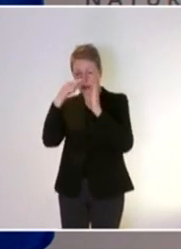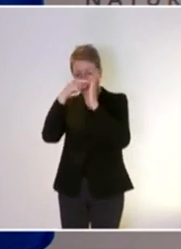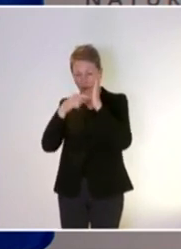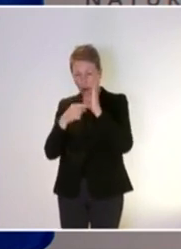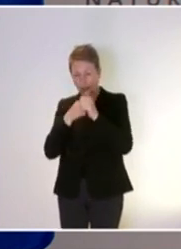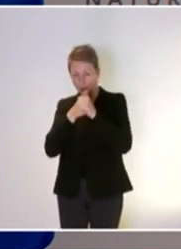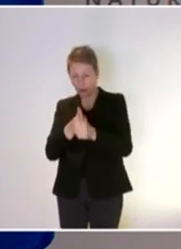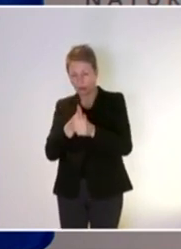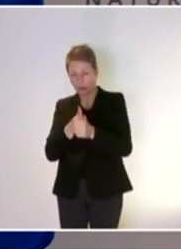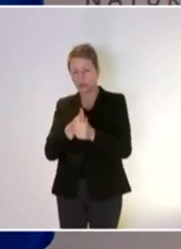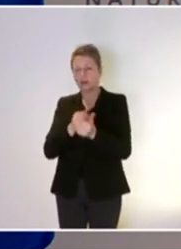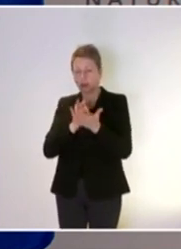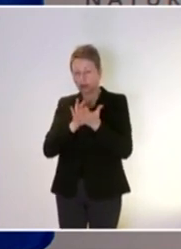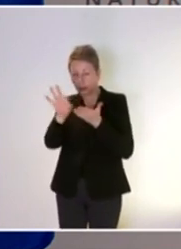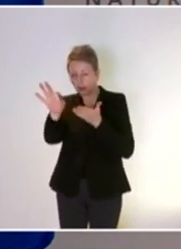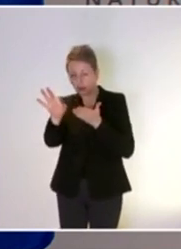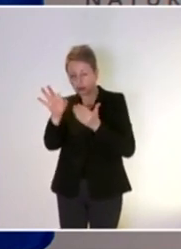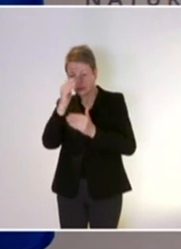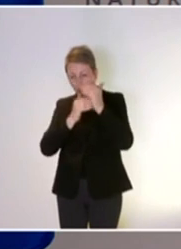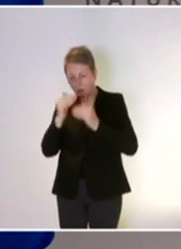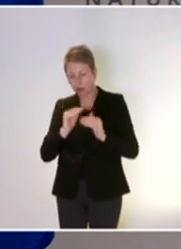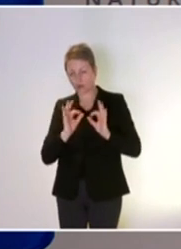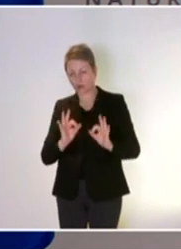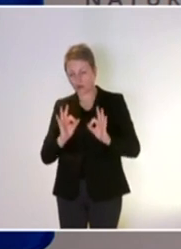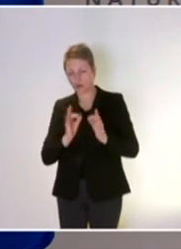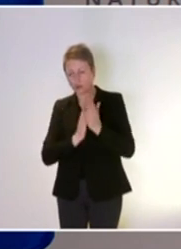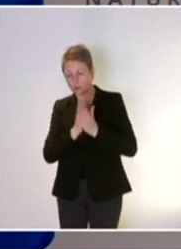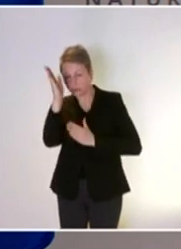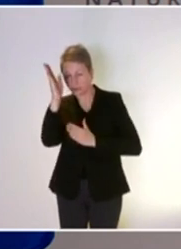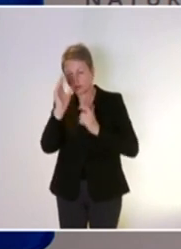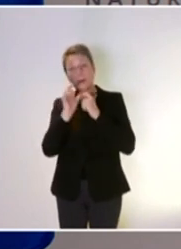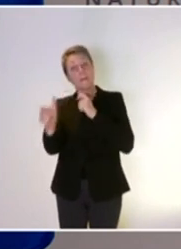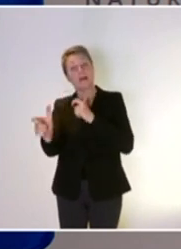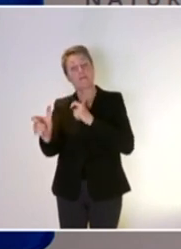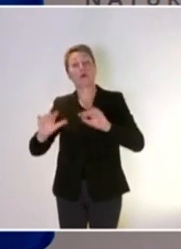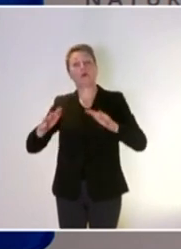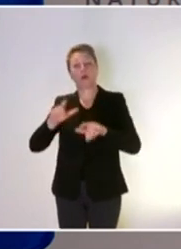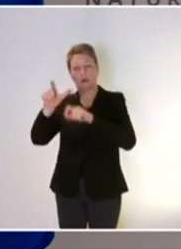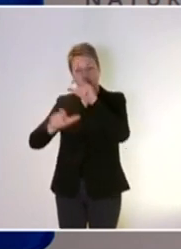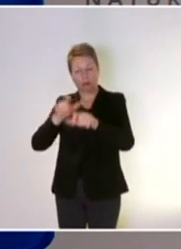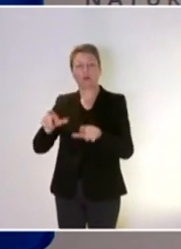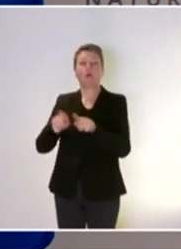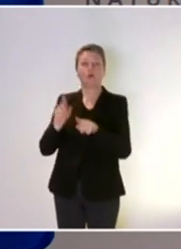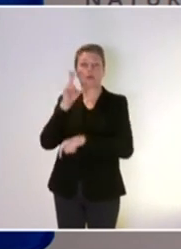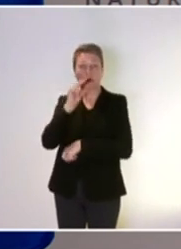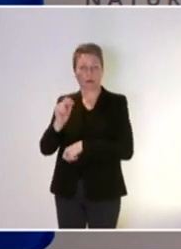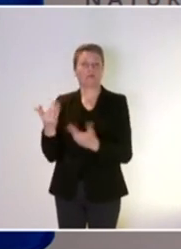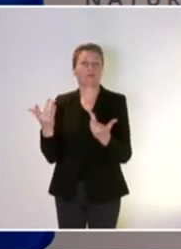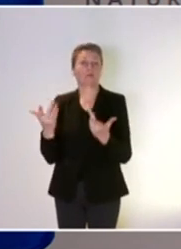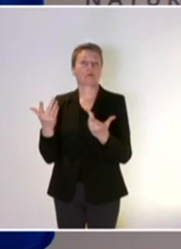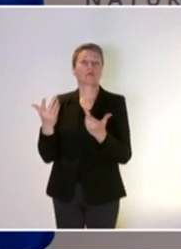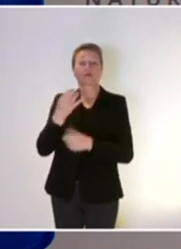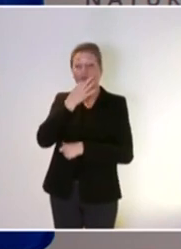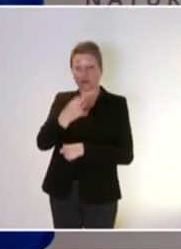suivi et de trajectoires qui soient vraiment opérationnels et j'irais même jusqu'à une déclinaison en termes de moyens en fait. C'était vraiment l'engagement que j'ai pris dans cette